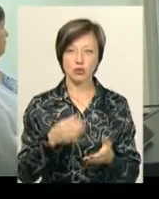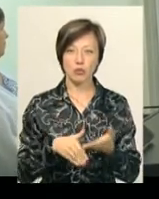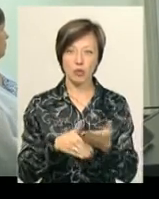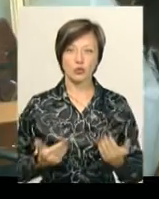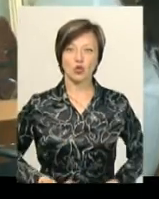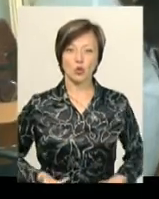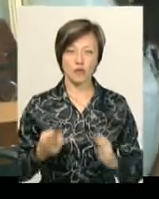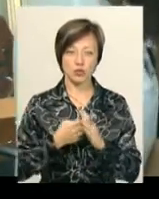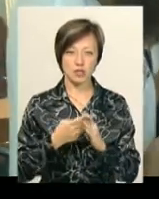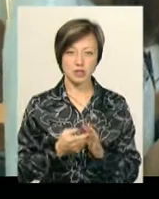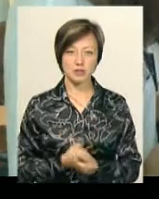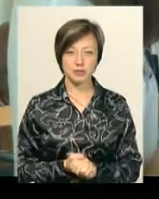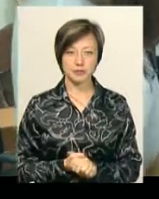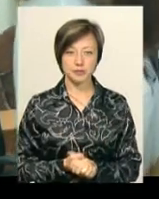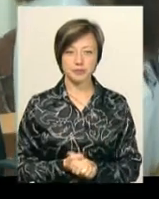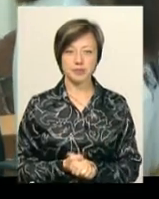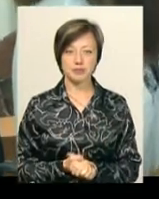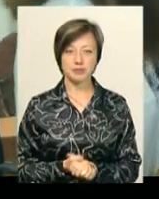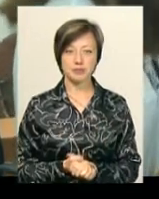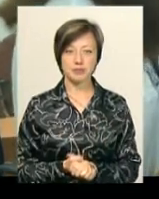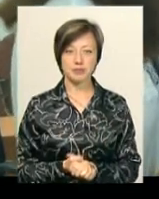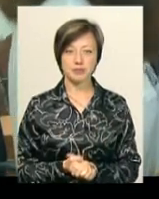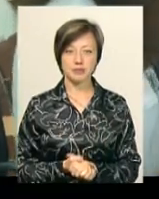житлових субсидій. Вибираємо прийом документів.